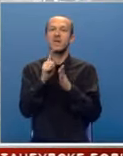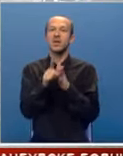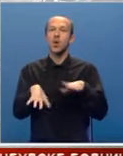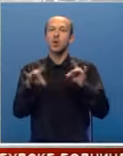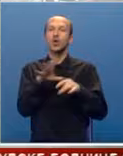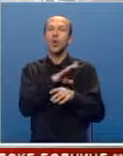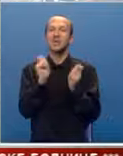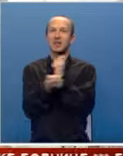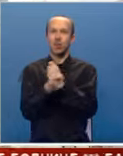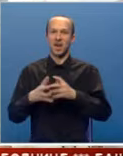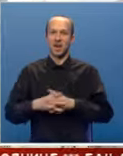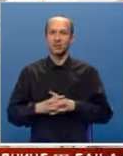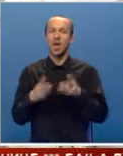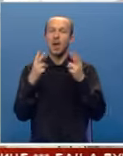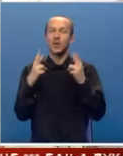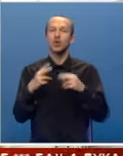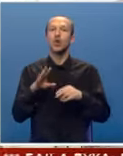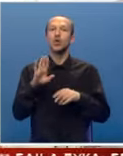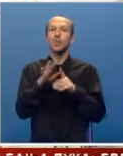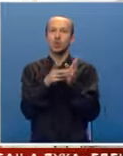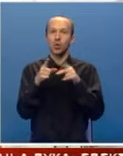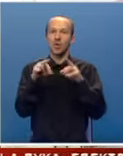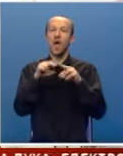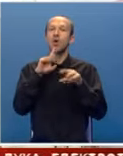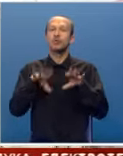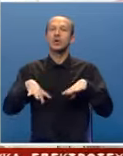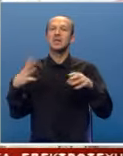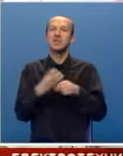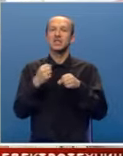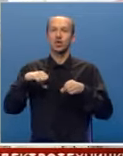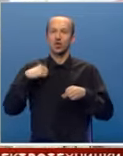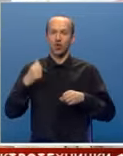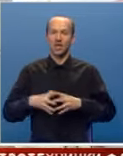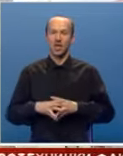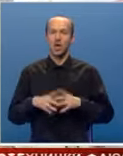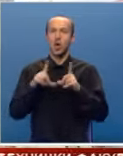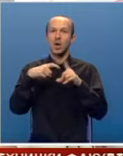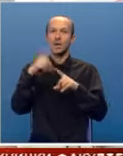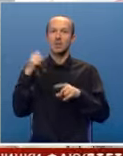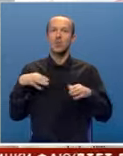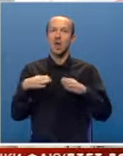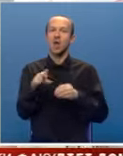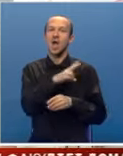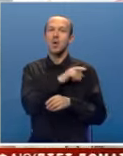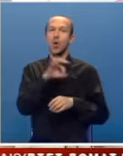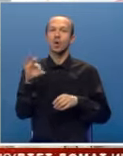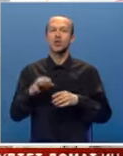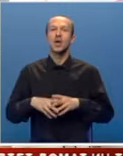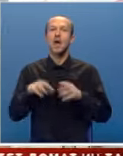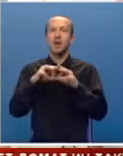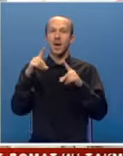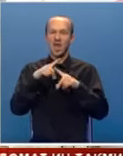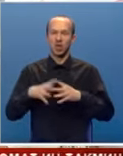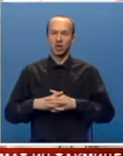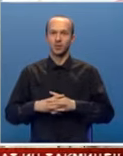otkriti opasne promjene. Bitno je da je to metoda koja može spasiti živote. Bitno je da klinički centar Banja-Luka ima odličan aparat